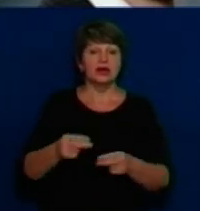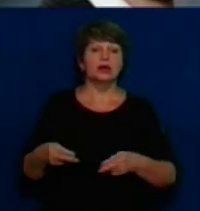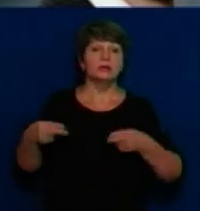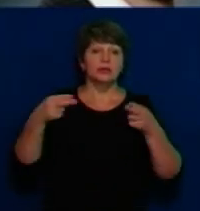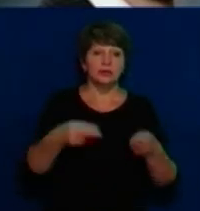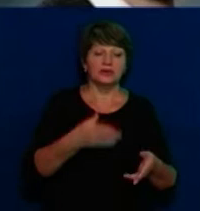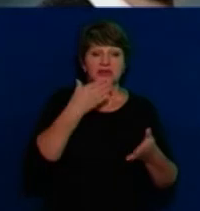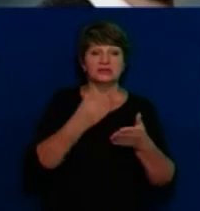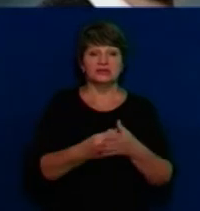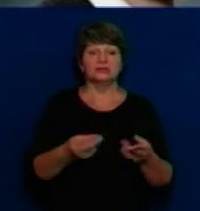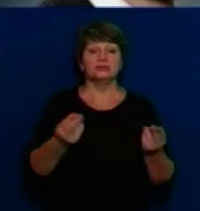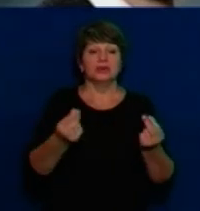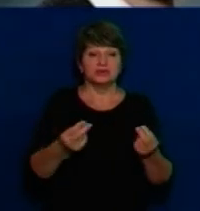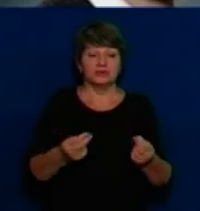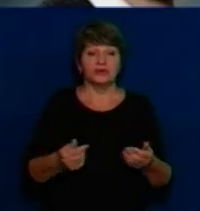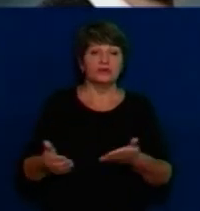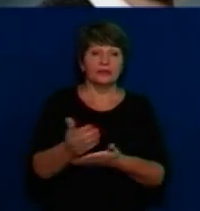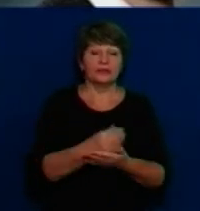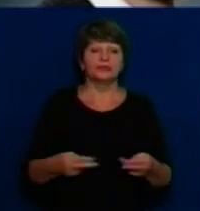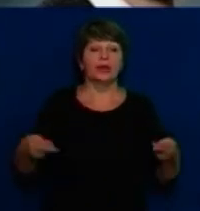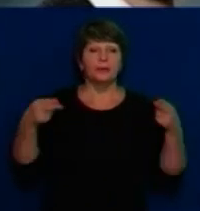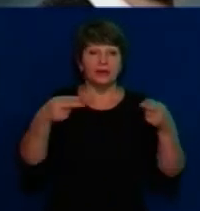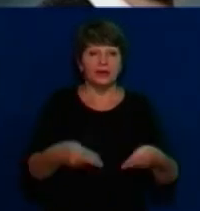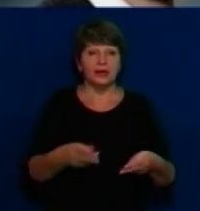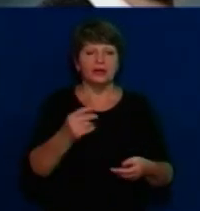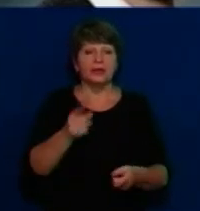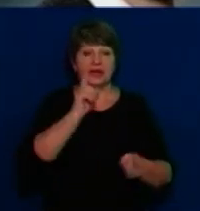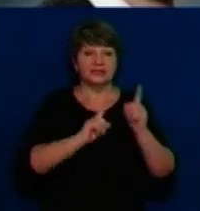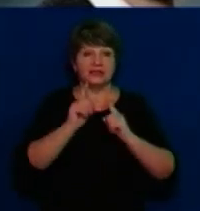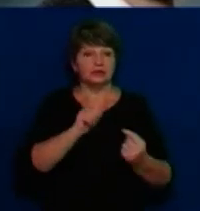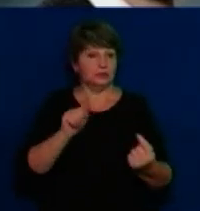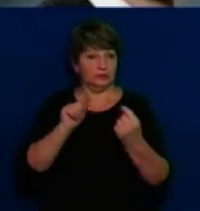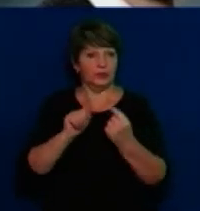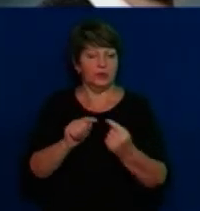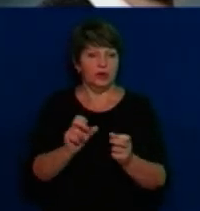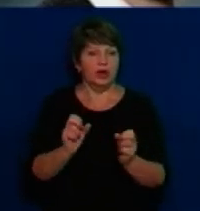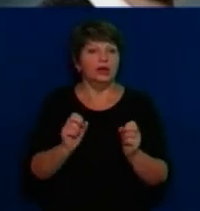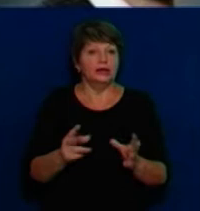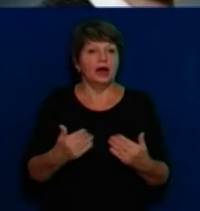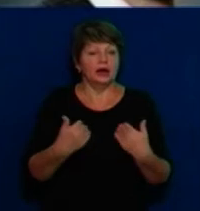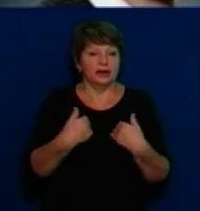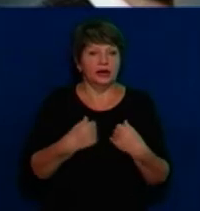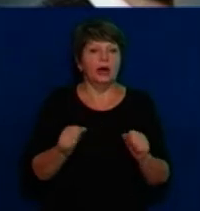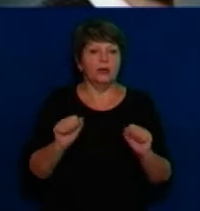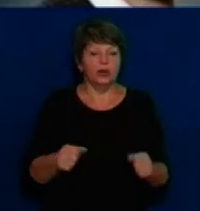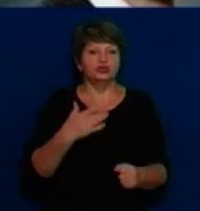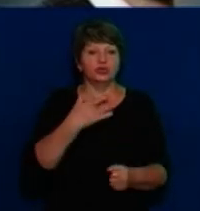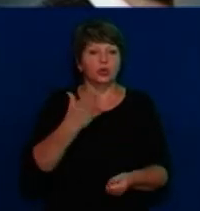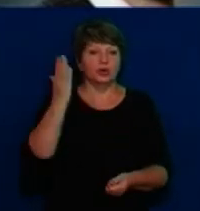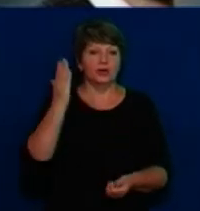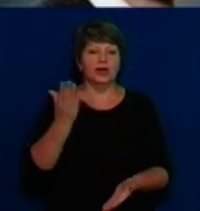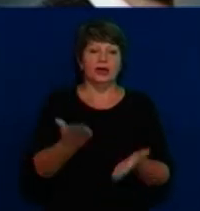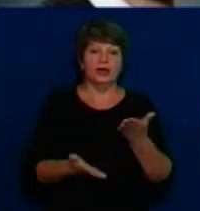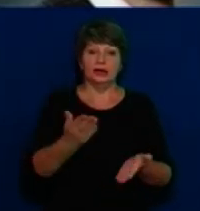зібралися грошима і приїхали на сесію протестувати. Ну, скажіть мені, як я можу як депутат голосувати, коли стоять